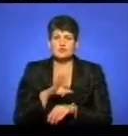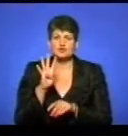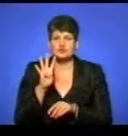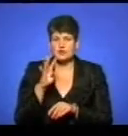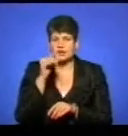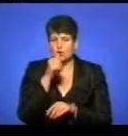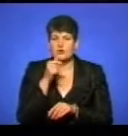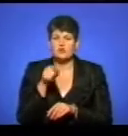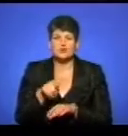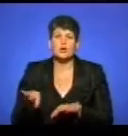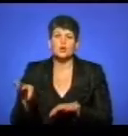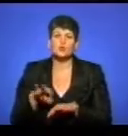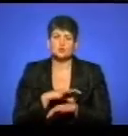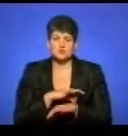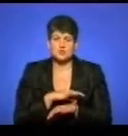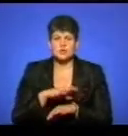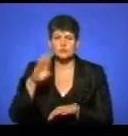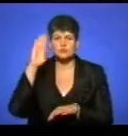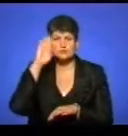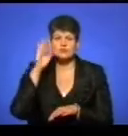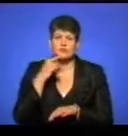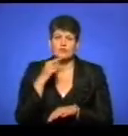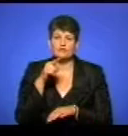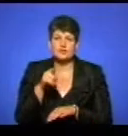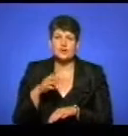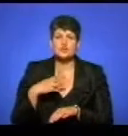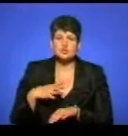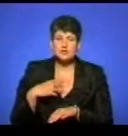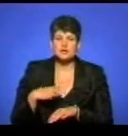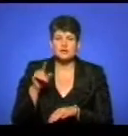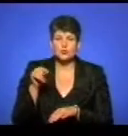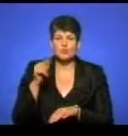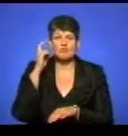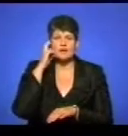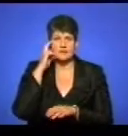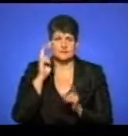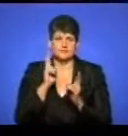роки, як вони одружилися. Чоловік каже, вона чекатиме його у Києві.